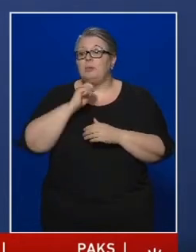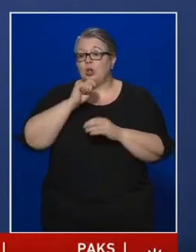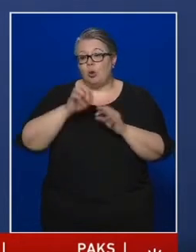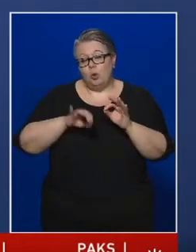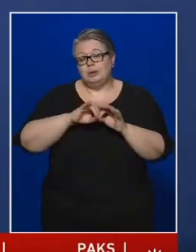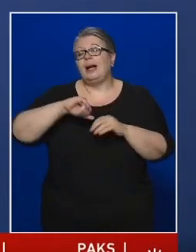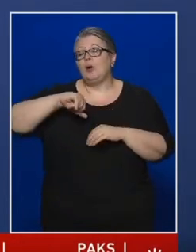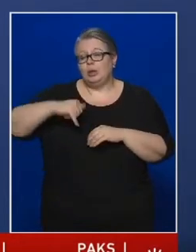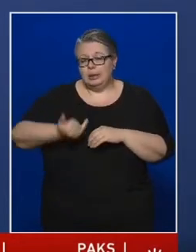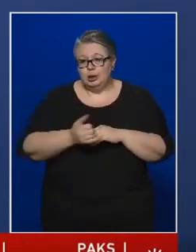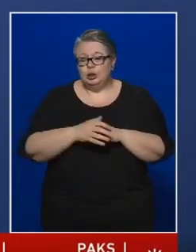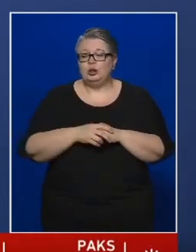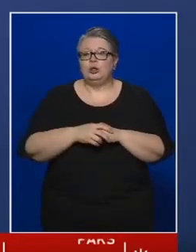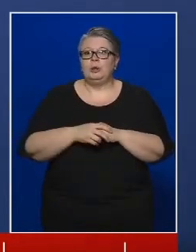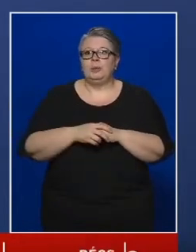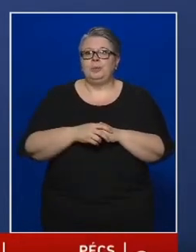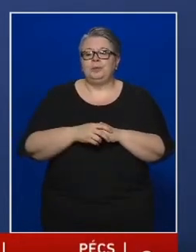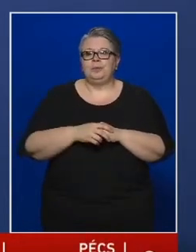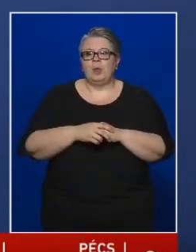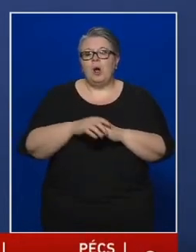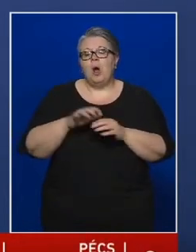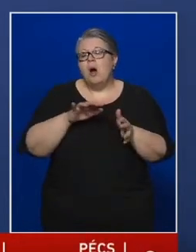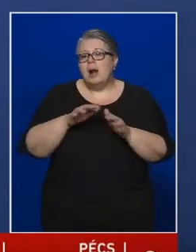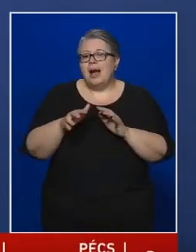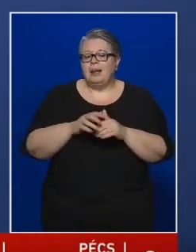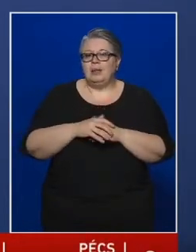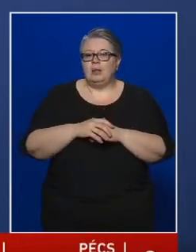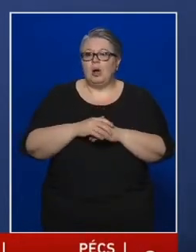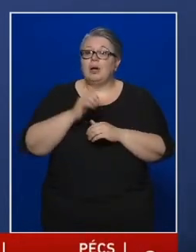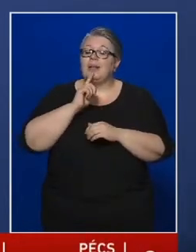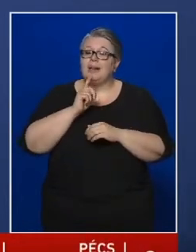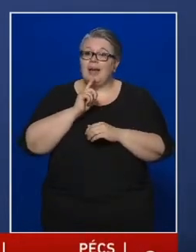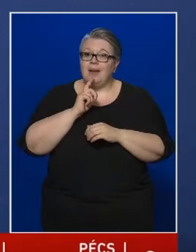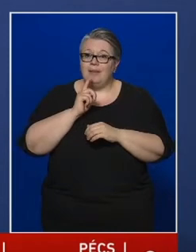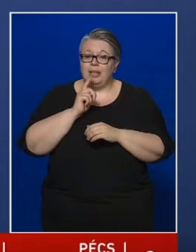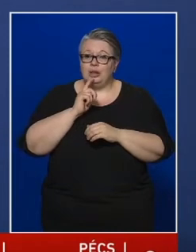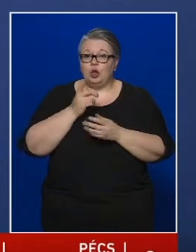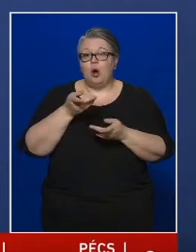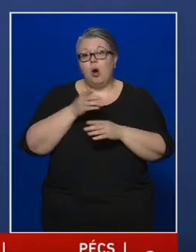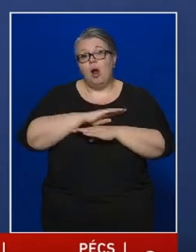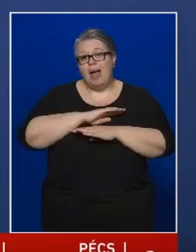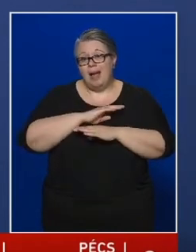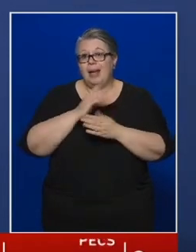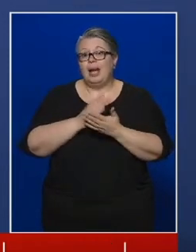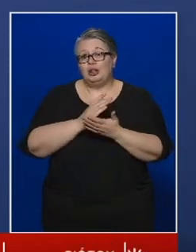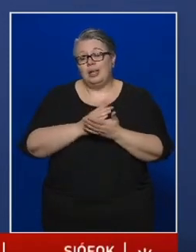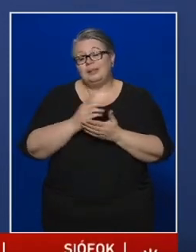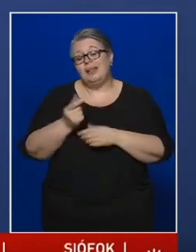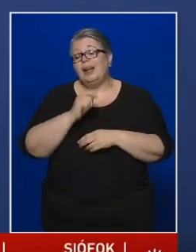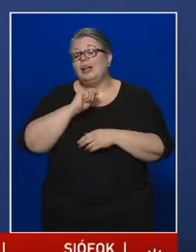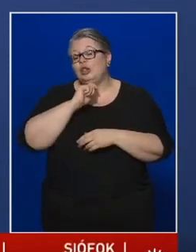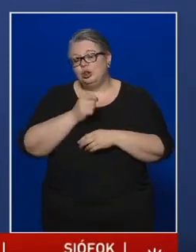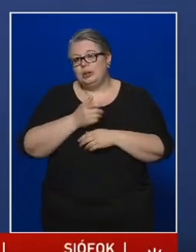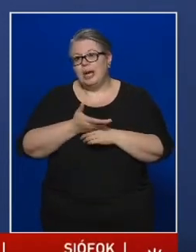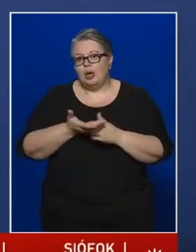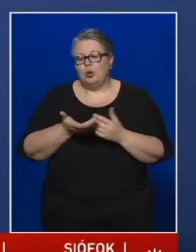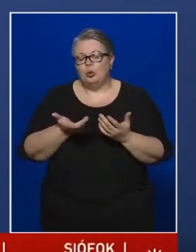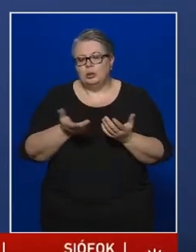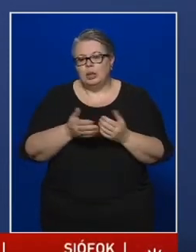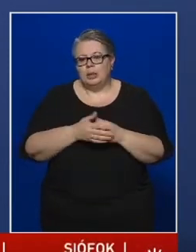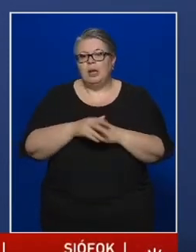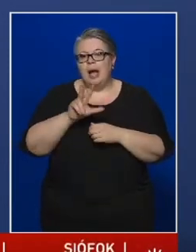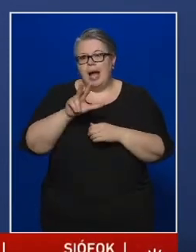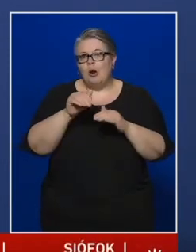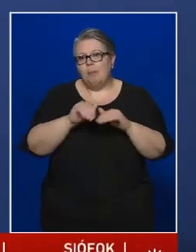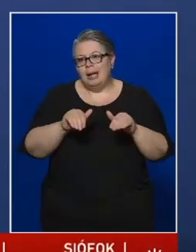Magyarországon is viszonylag kevés áldozattal sikerült, illetve ezzel a